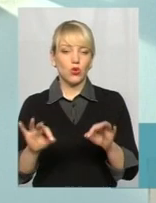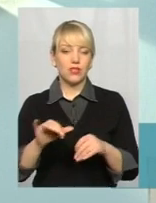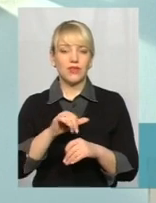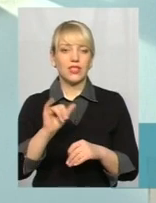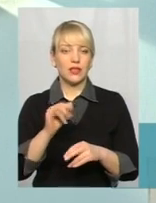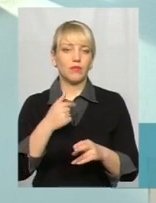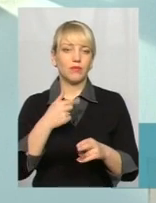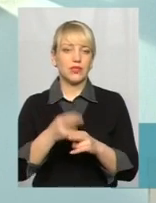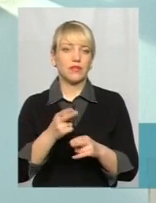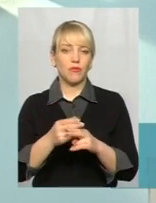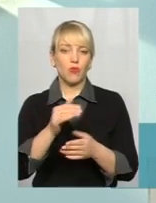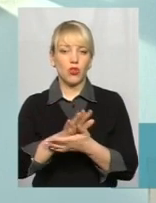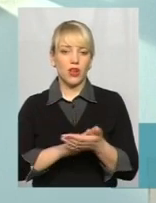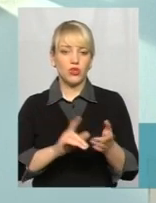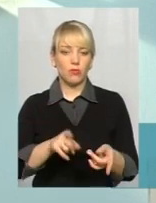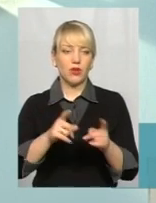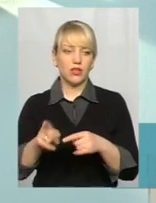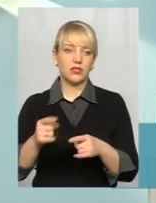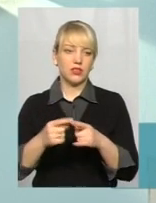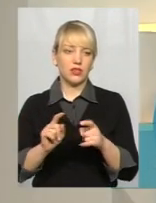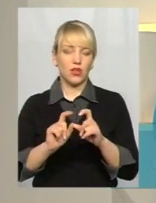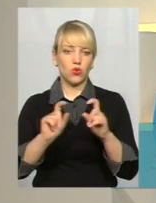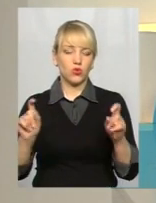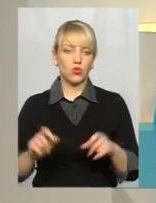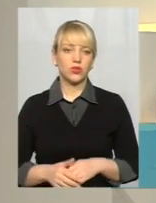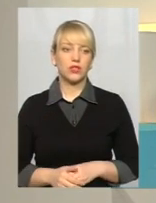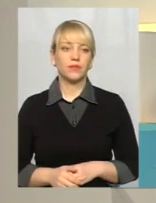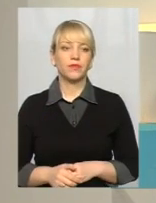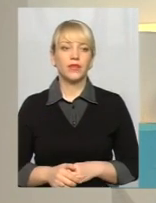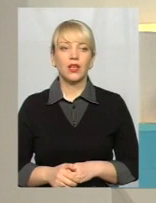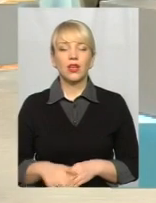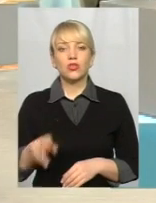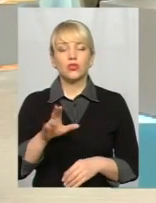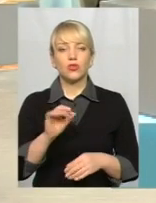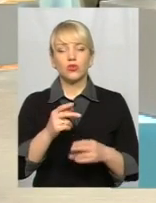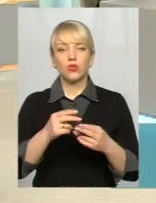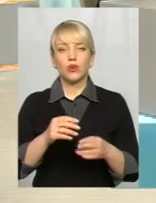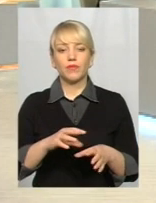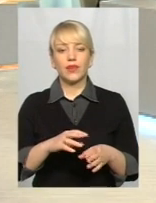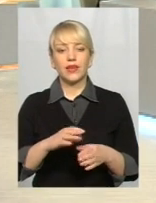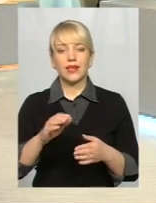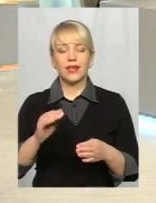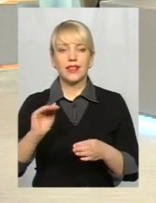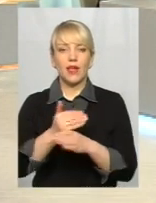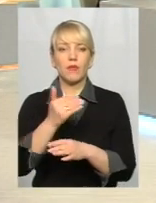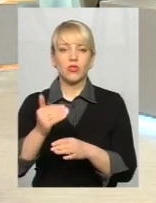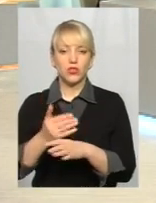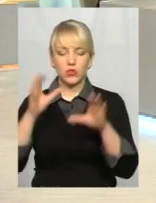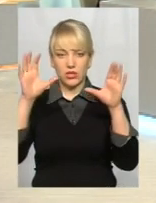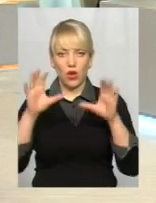подальшому перенесенні даної конструкції. А от стосовно демонтажу законних конструкцій,